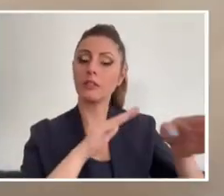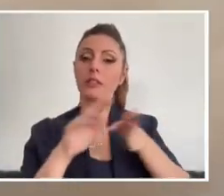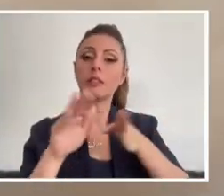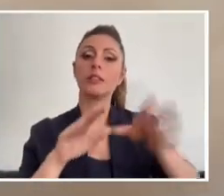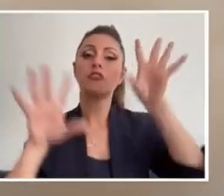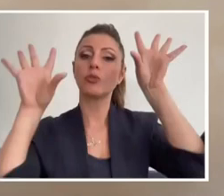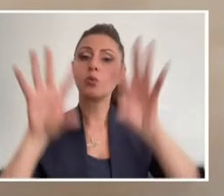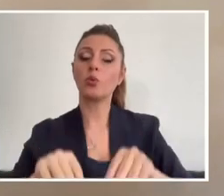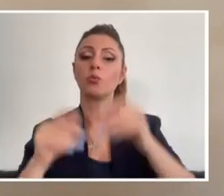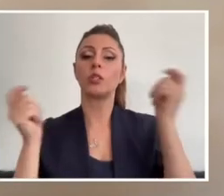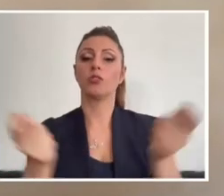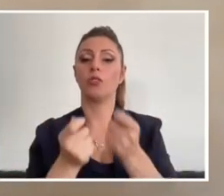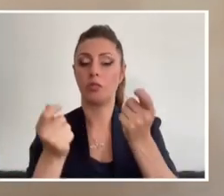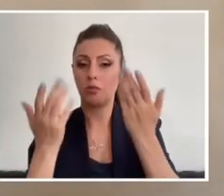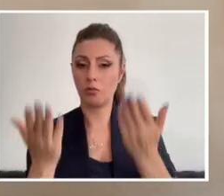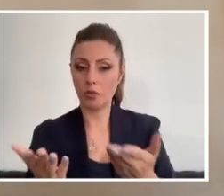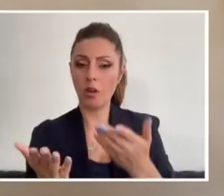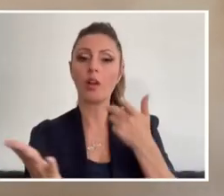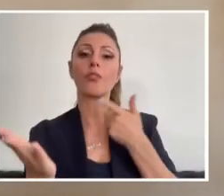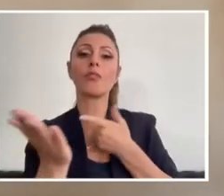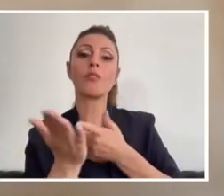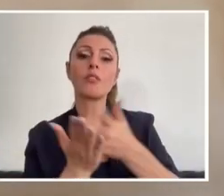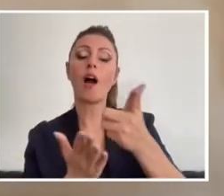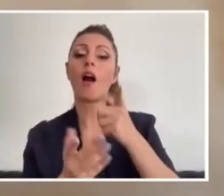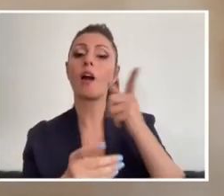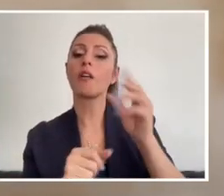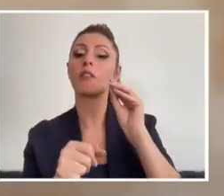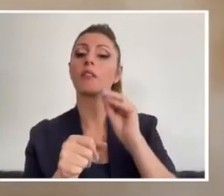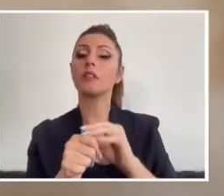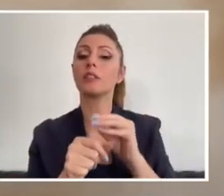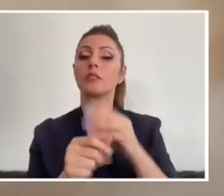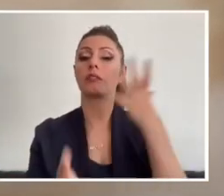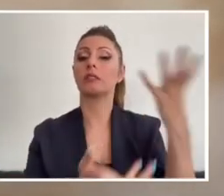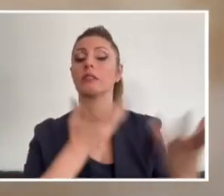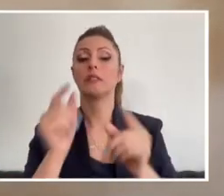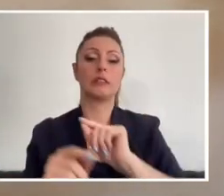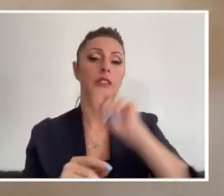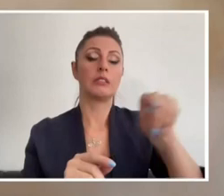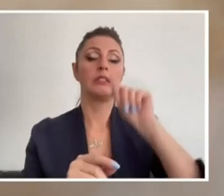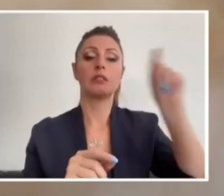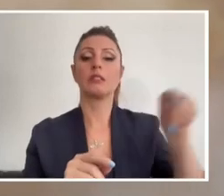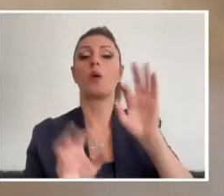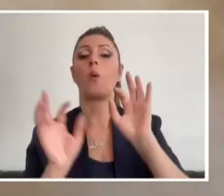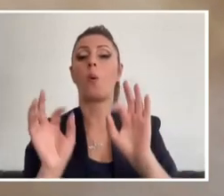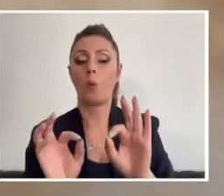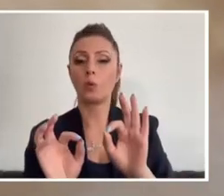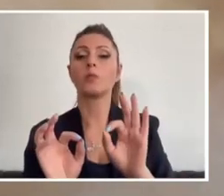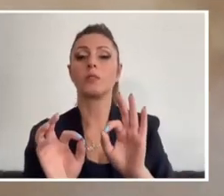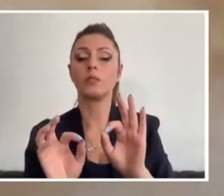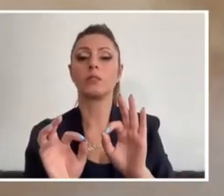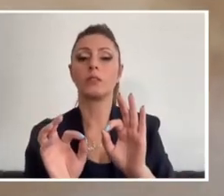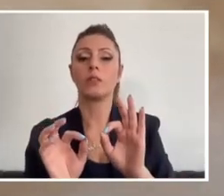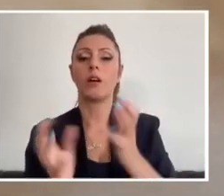tarlalar, yine saman dolu tarlalarda işte o alevler oraya sıçrayınca, saman dolu tarlalarına sıçrayınca